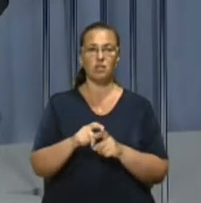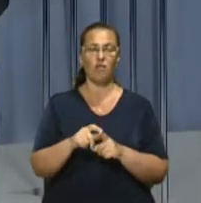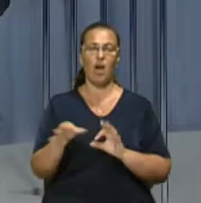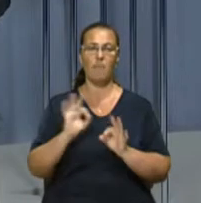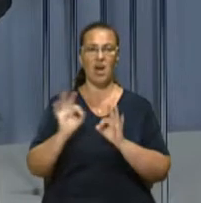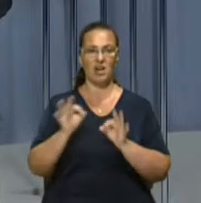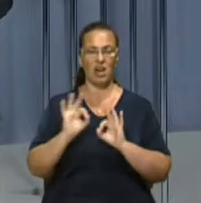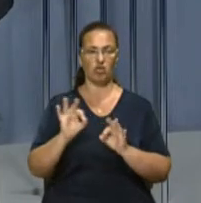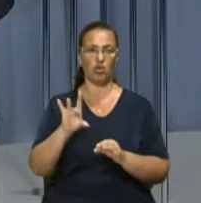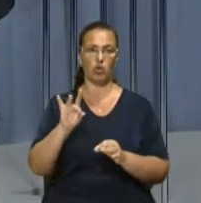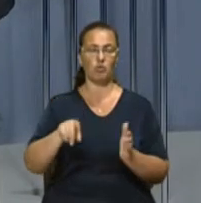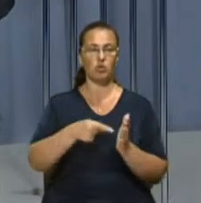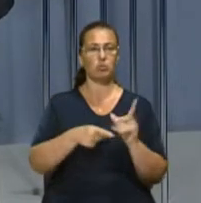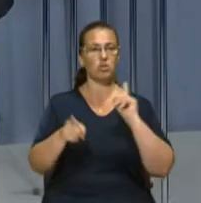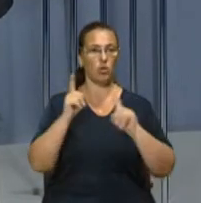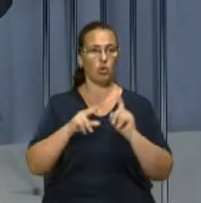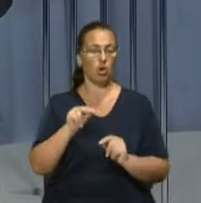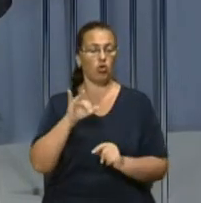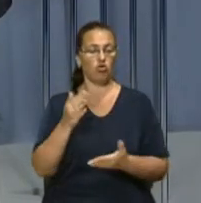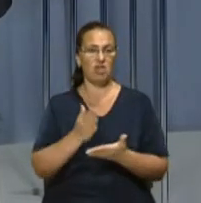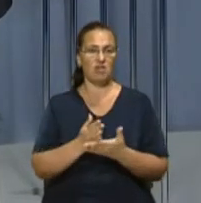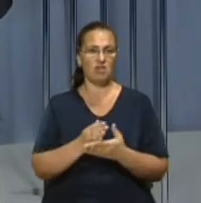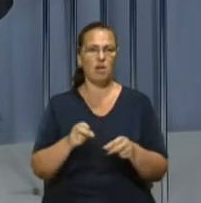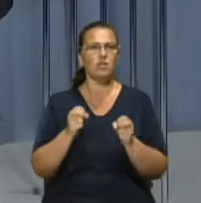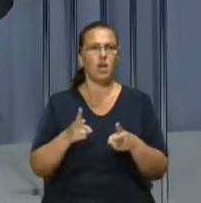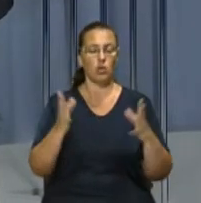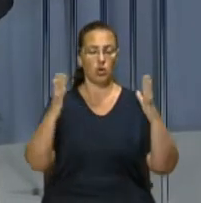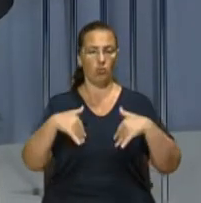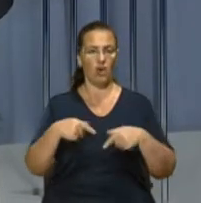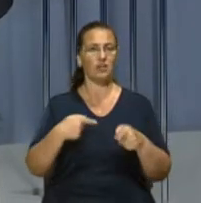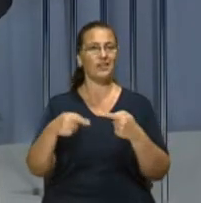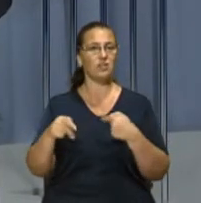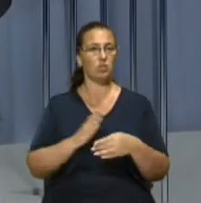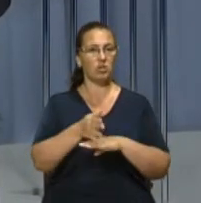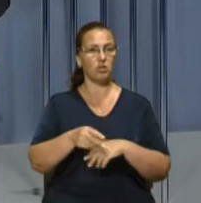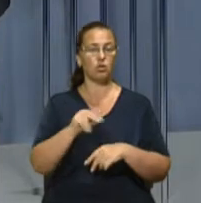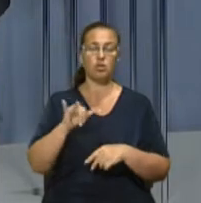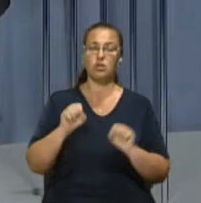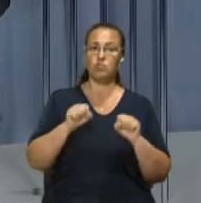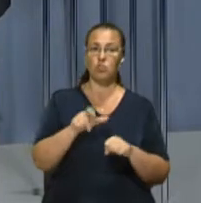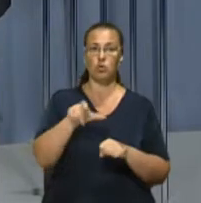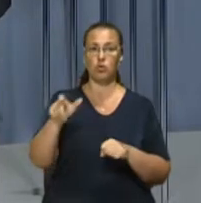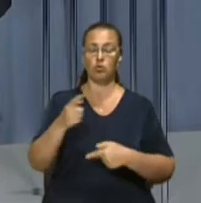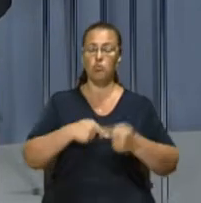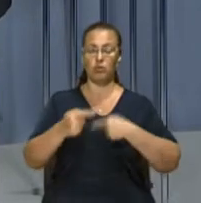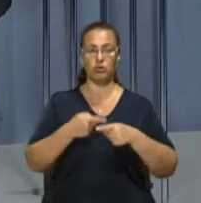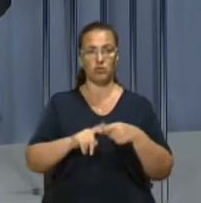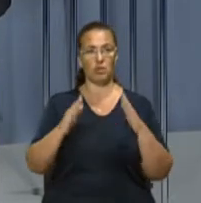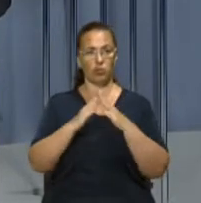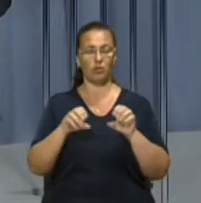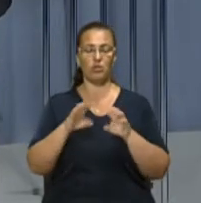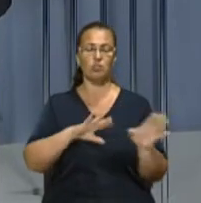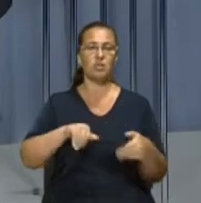Зиновія Кваснія, чи є загроза обвалу інших під'їздів та чи зможуть мешканці повернутися у цей будинок, вирішуватимуть після